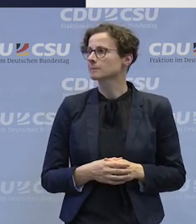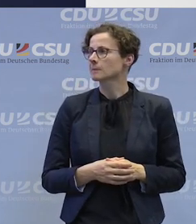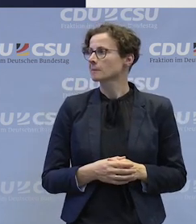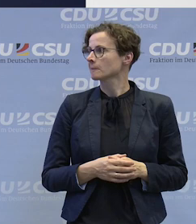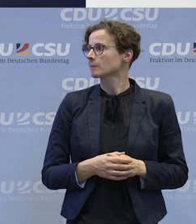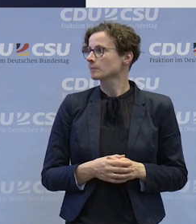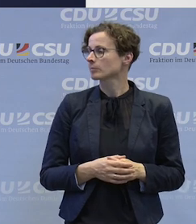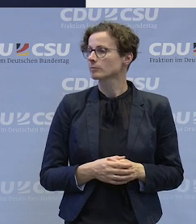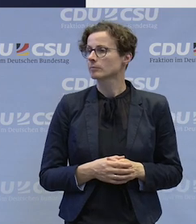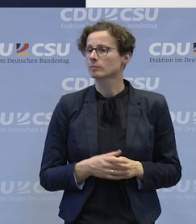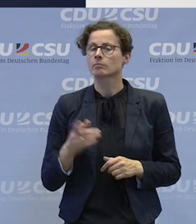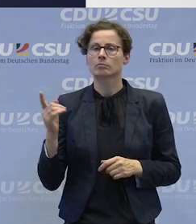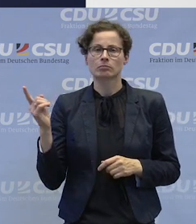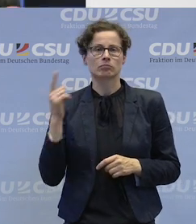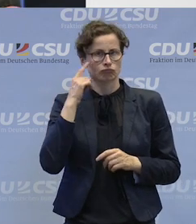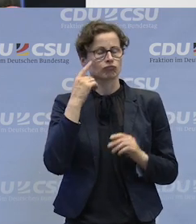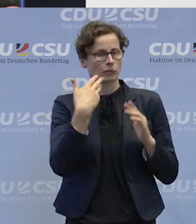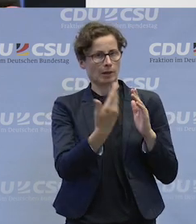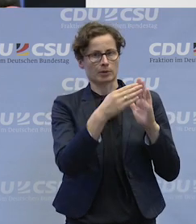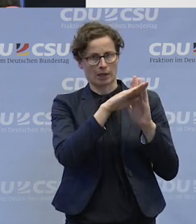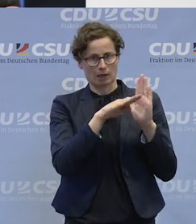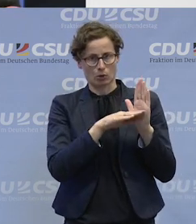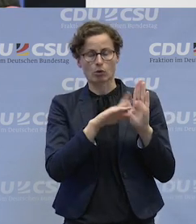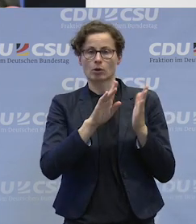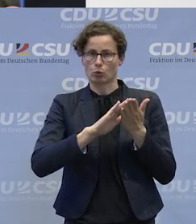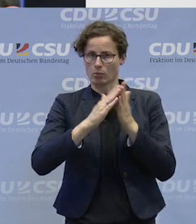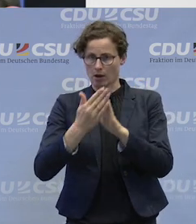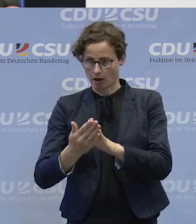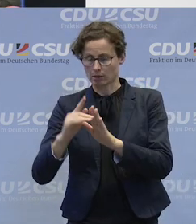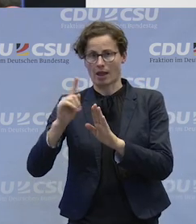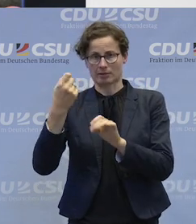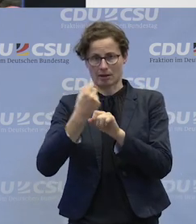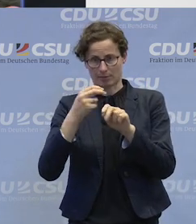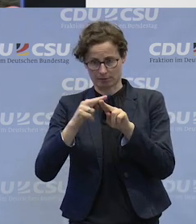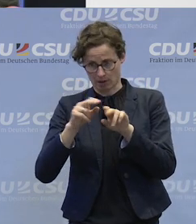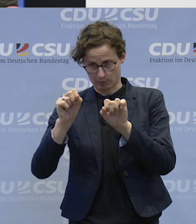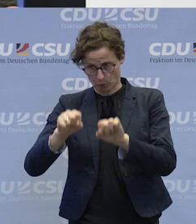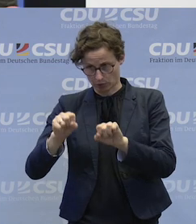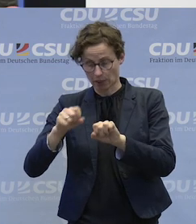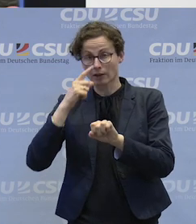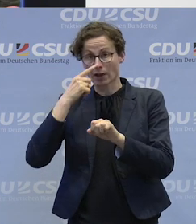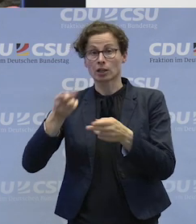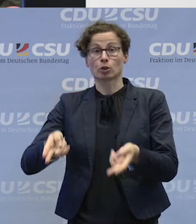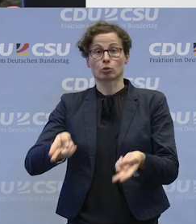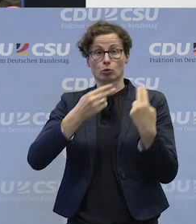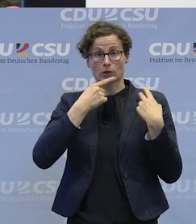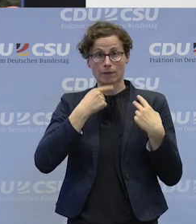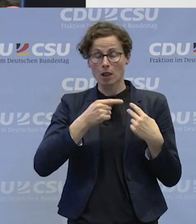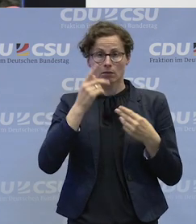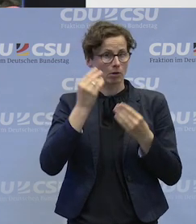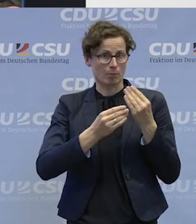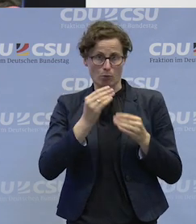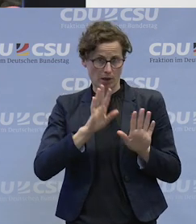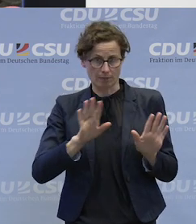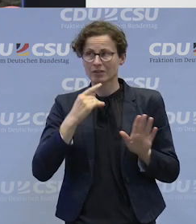Nein, ich denke, das haben wir wunderbar geregelt. Der Übergang auf dem ersten Arbeitsmarkt ist möglich und das Zurückwechsel in die Werkstatt, weil man es